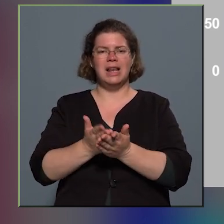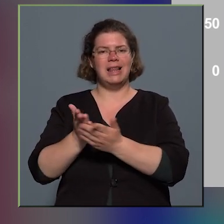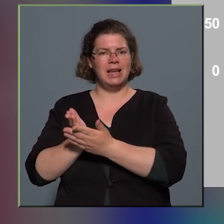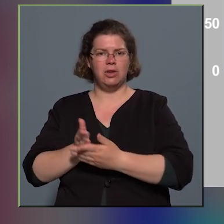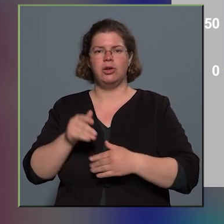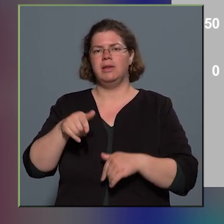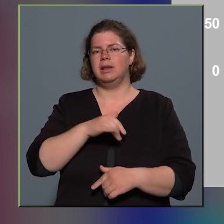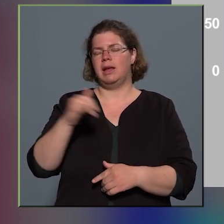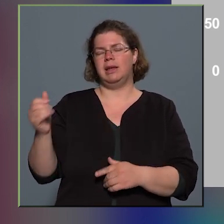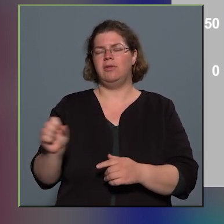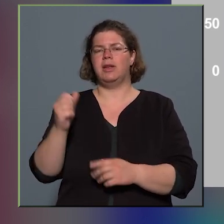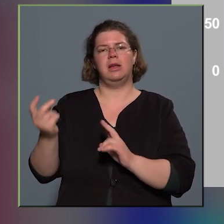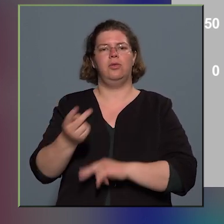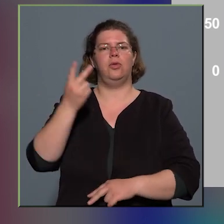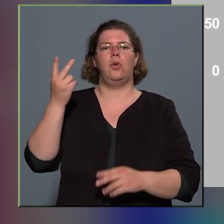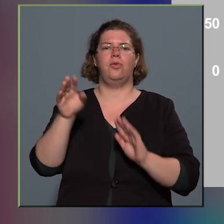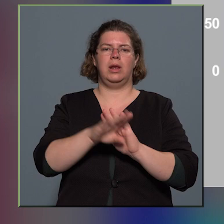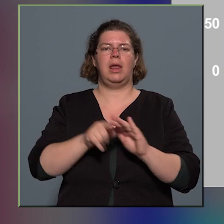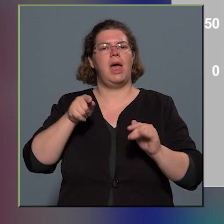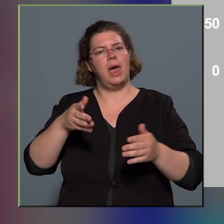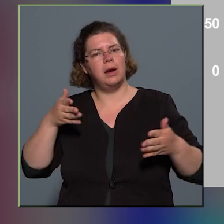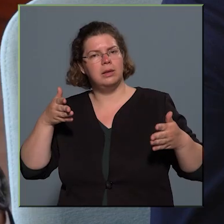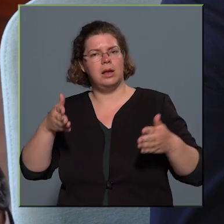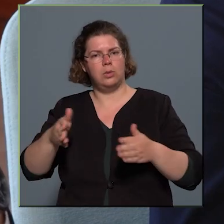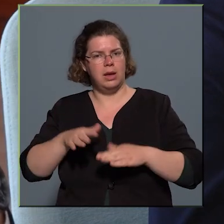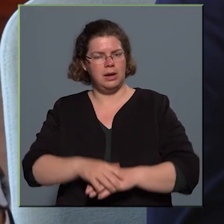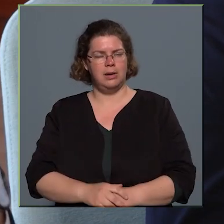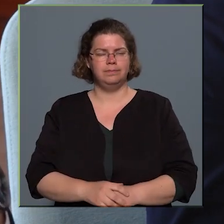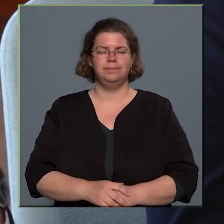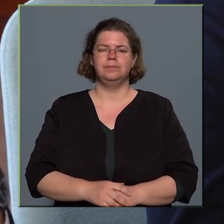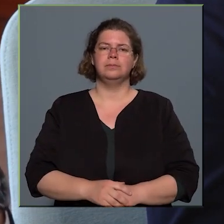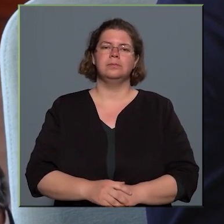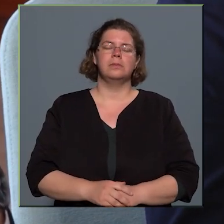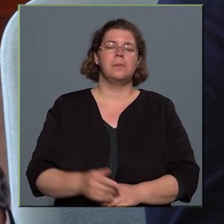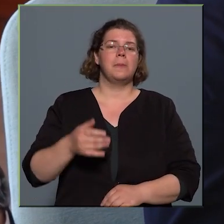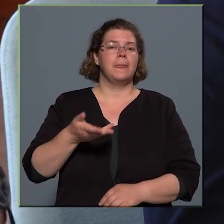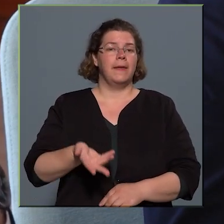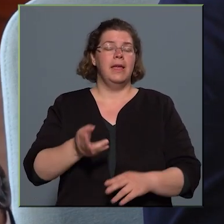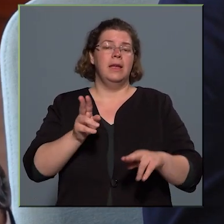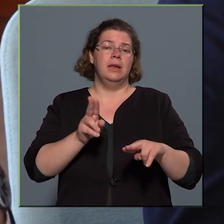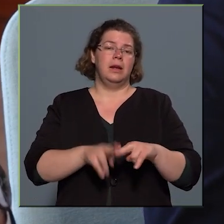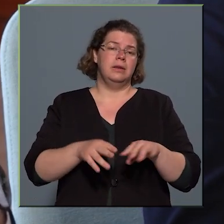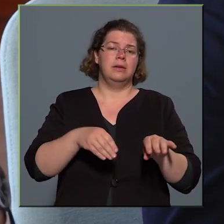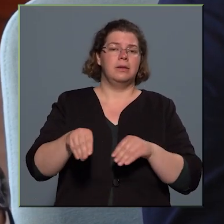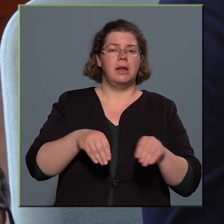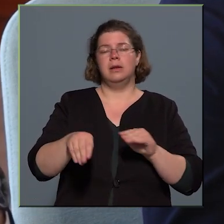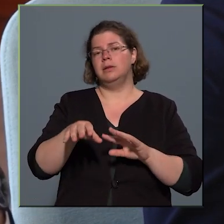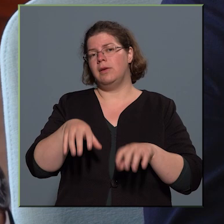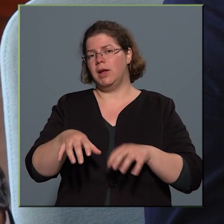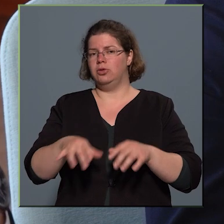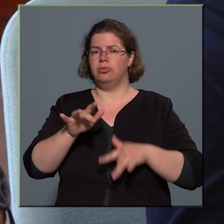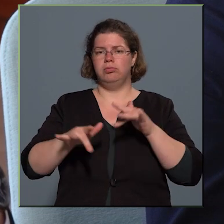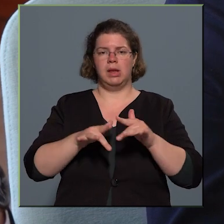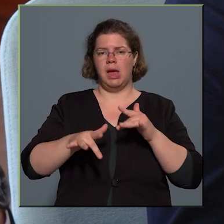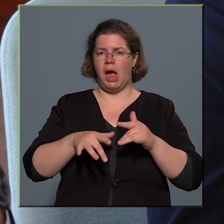feladata erre a területre irányul majd. Igazgatás rendészeti tevékénységünkre egy pár mutatót mondanék